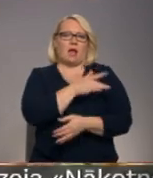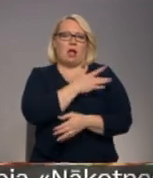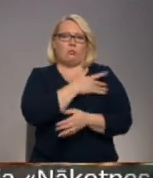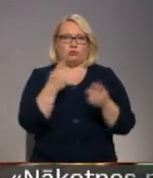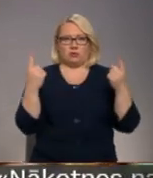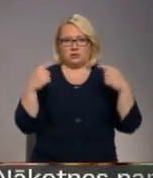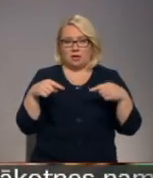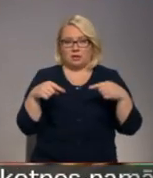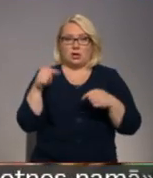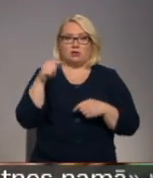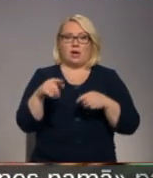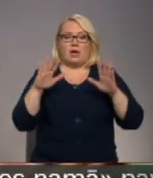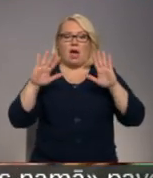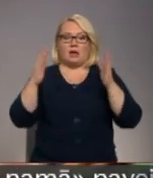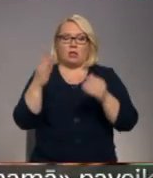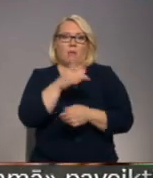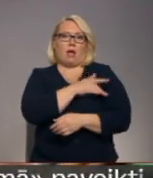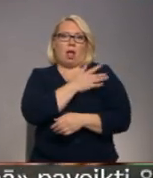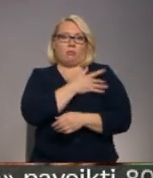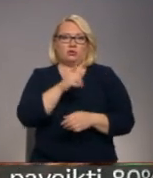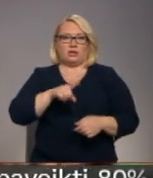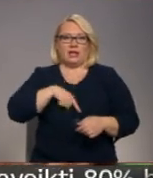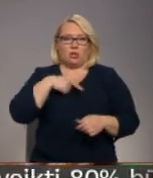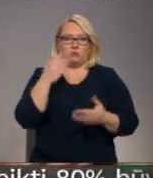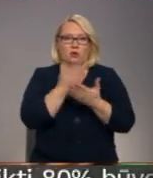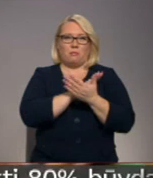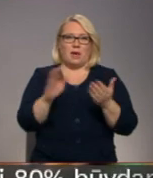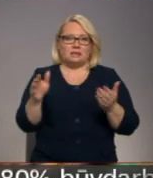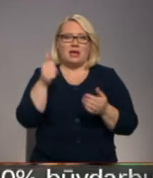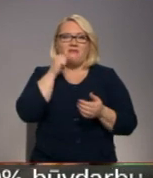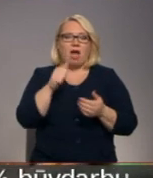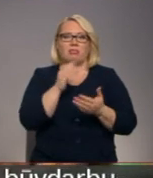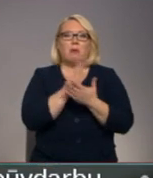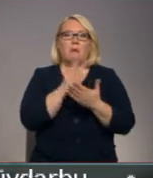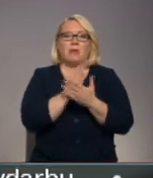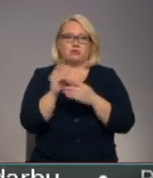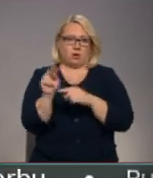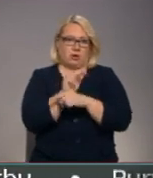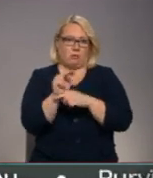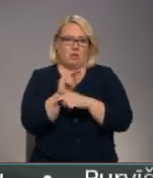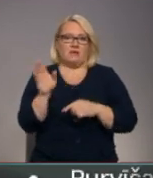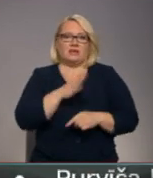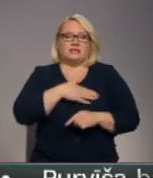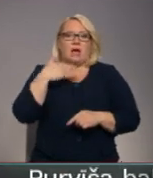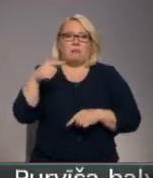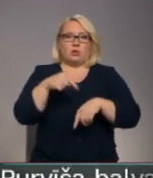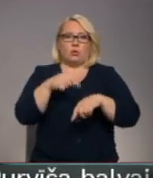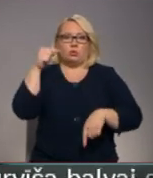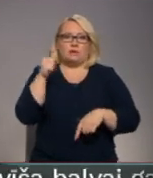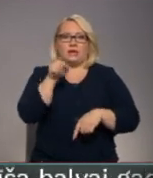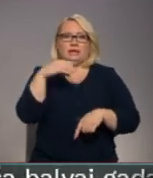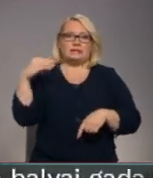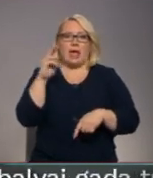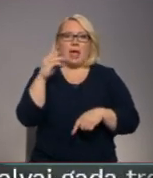laiks. Sajā gadījumā kaupošanas ilgums gan beidzies vēl īsti nemaz nepabeidzot remontu. Viss sāpīgāk to izjūta Sēmas